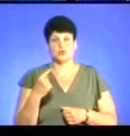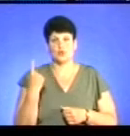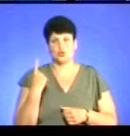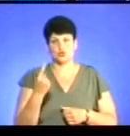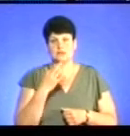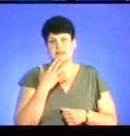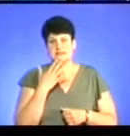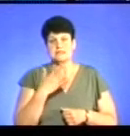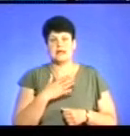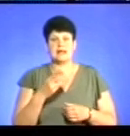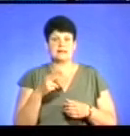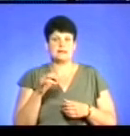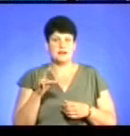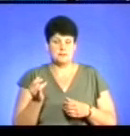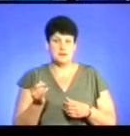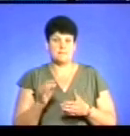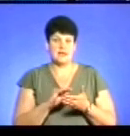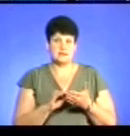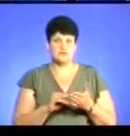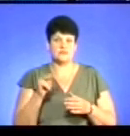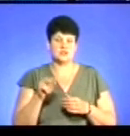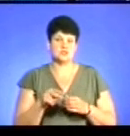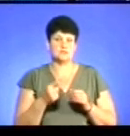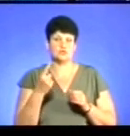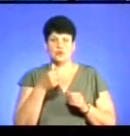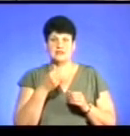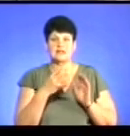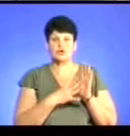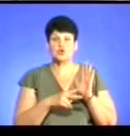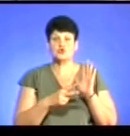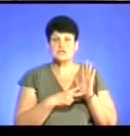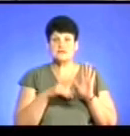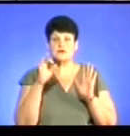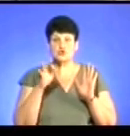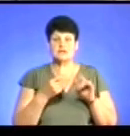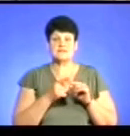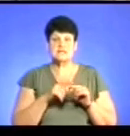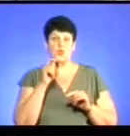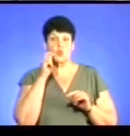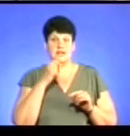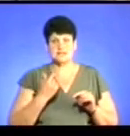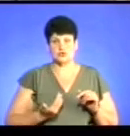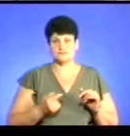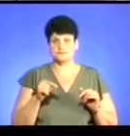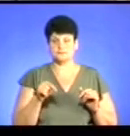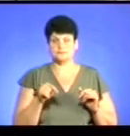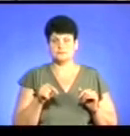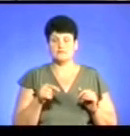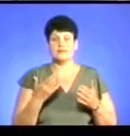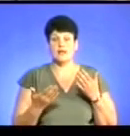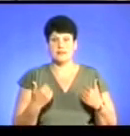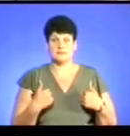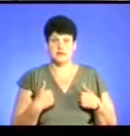даними перепису 2001 року 97% українців проживає, але ми